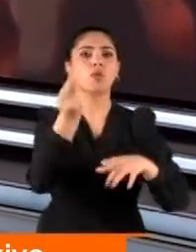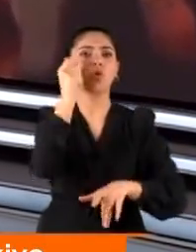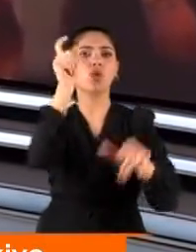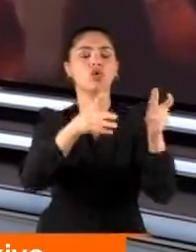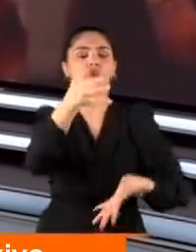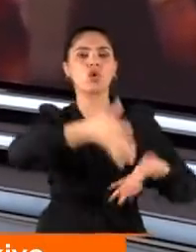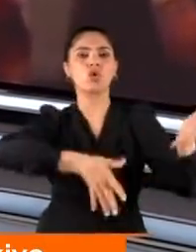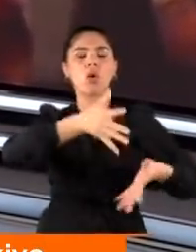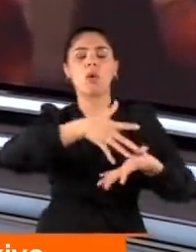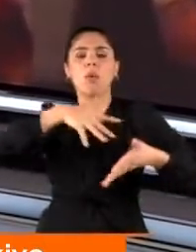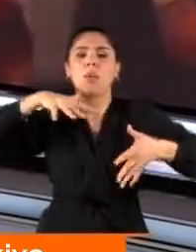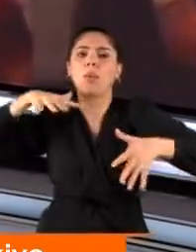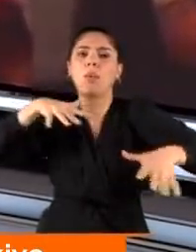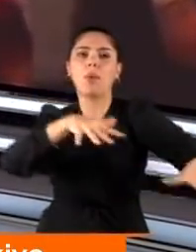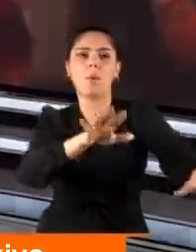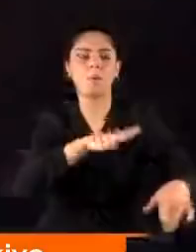sokaklara döküldü.